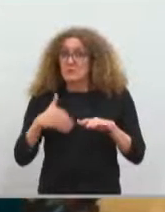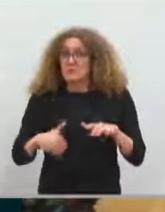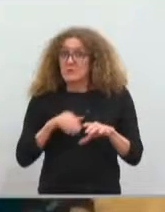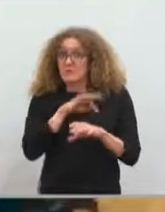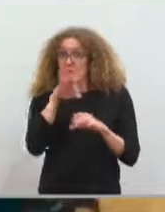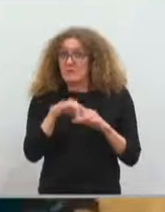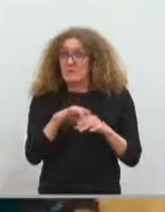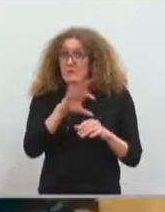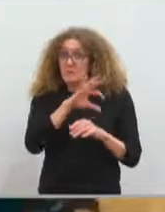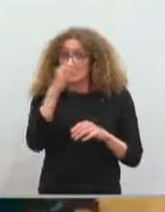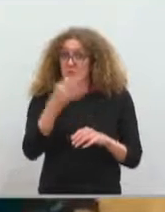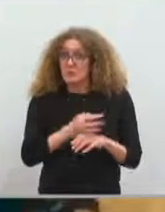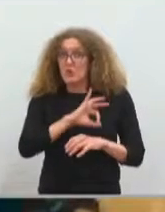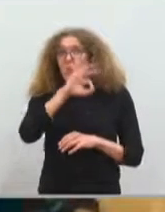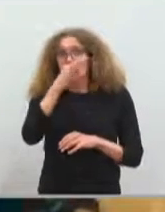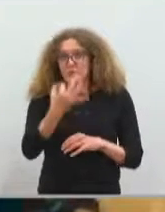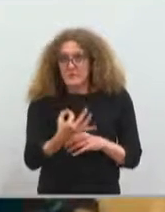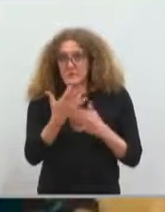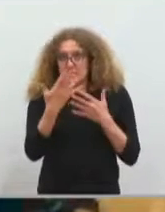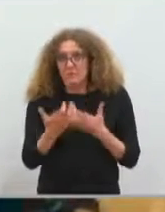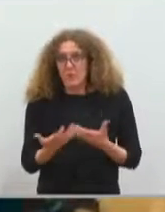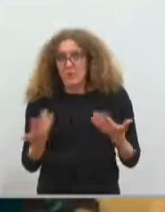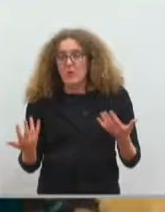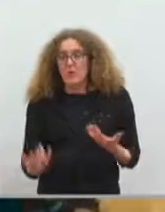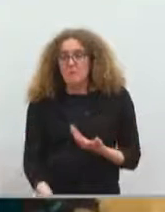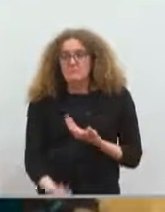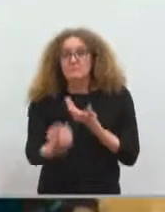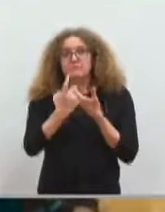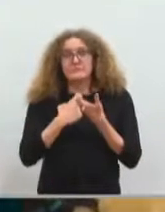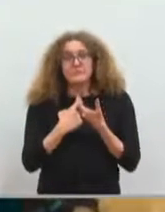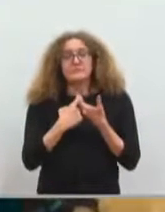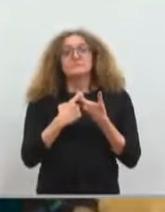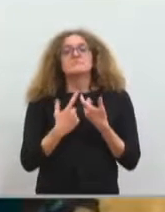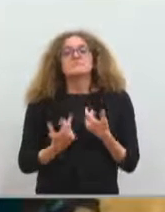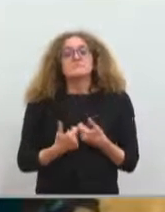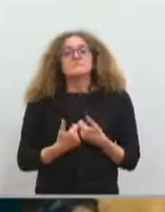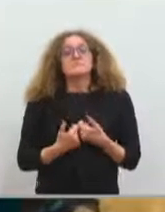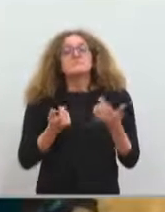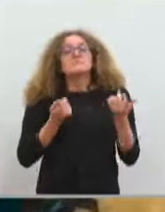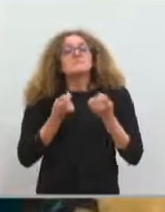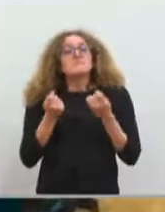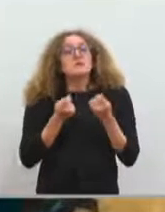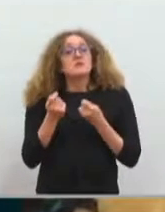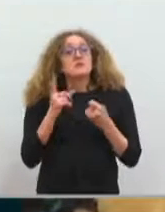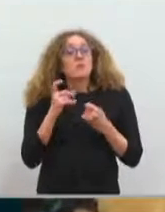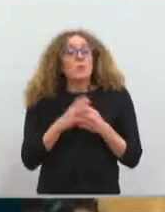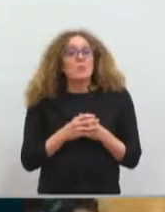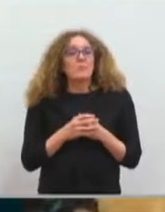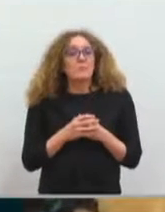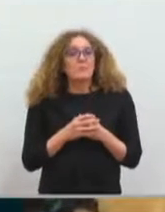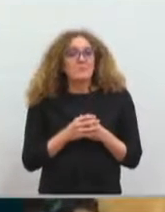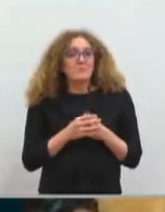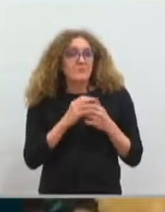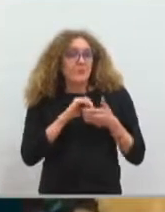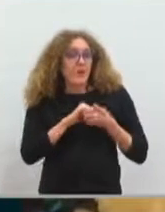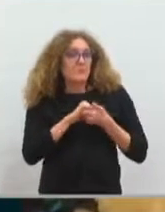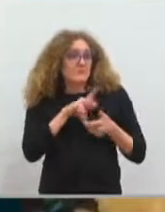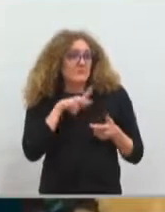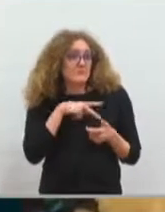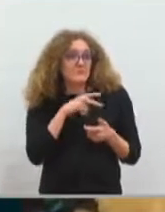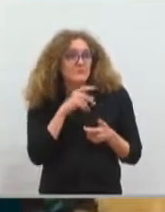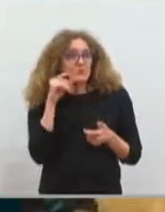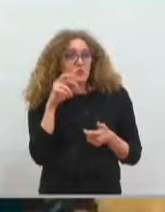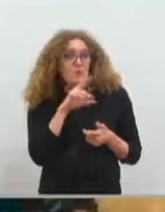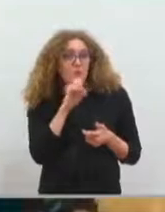cette délibération, sollicitant la métropole, comme l'a souligné mon ami René Revol, d'un passage en régie